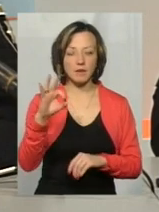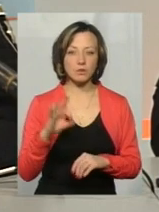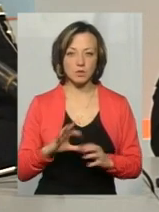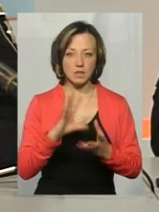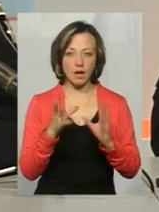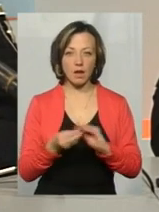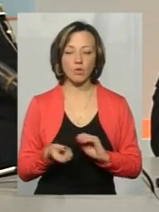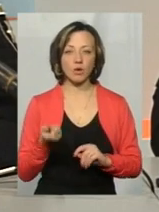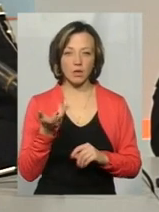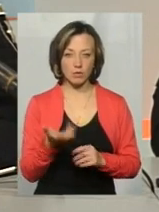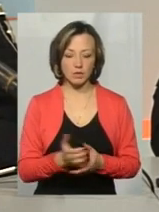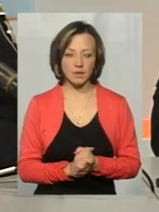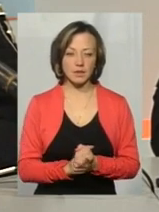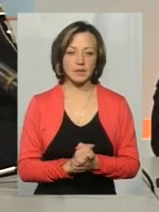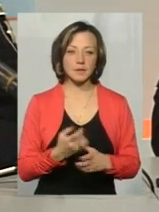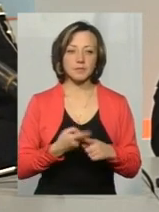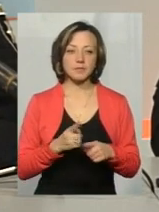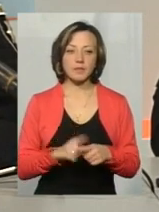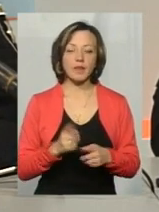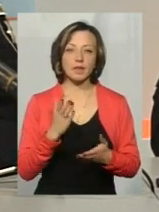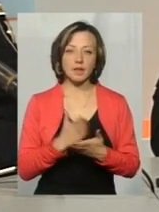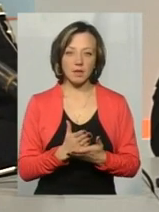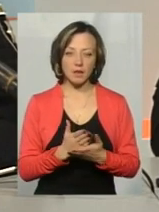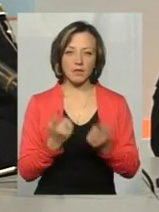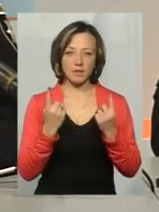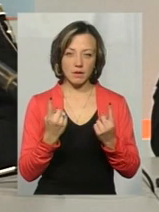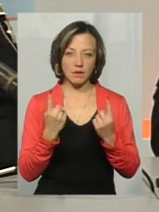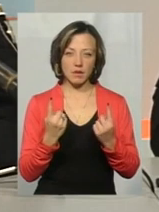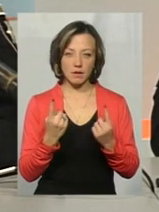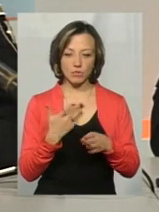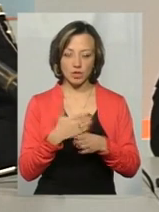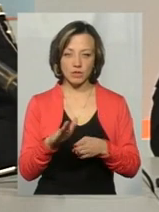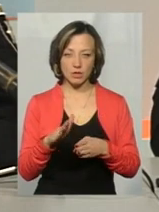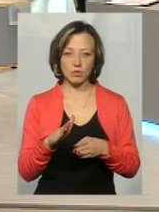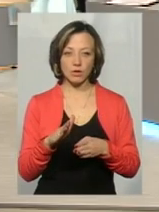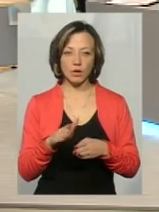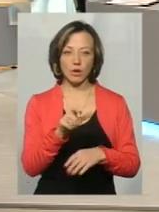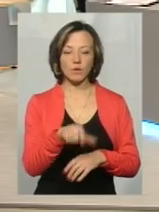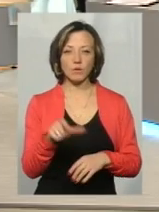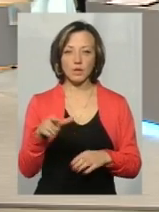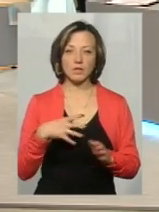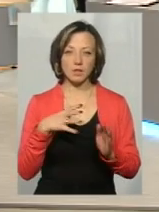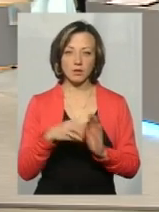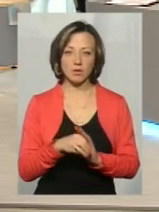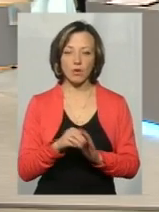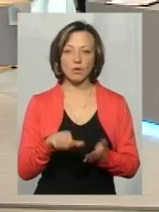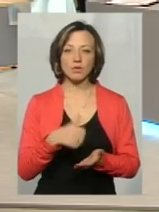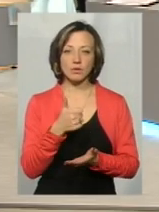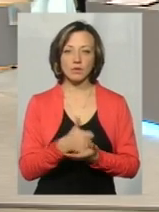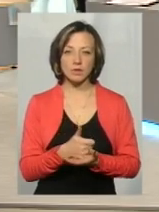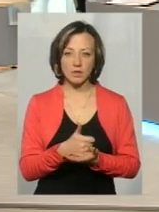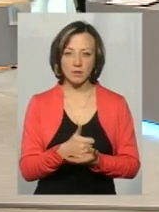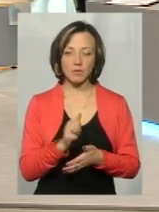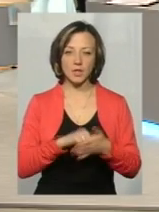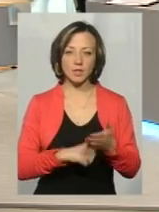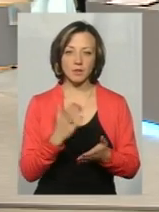загальної кількості загиблих, що складає такі питомі масу людей, які загинули. основними причинами такі